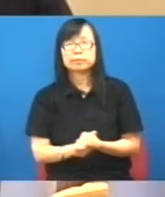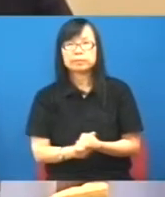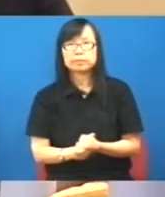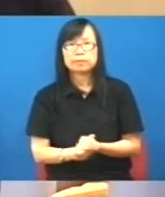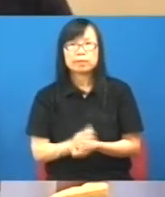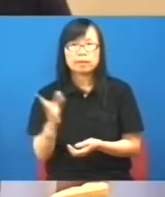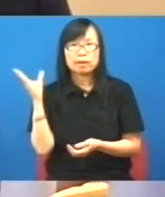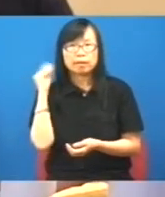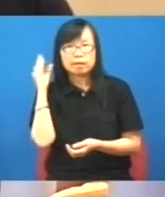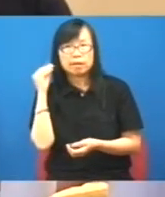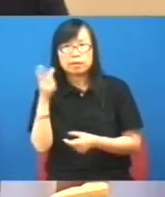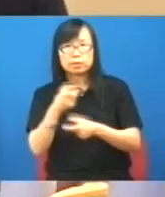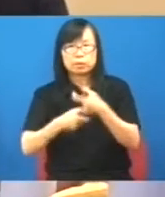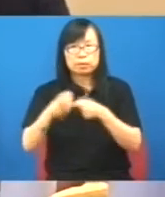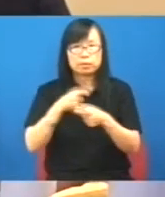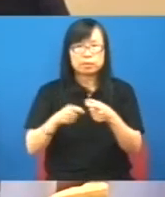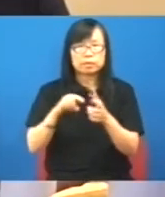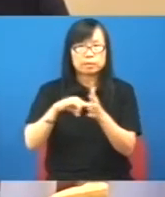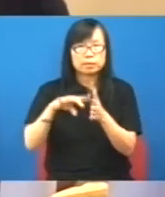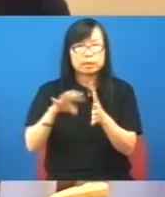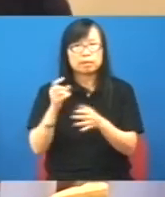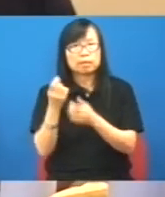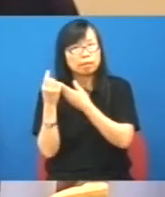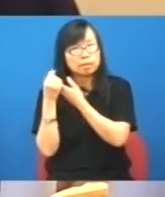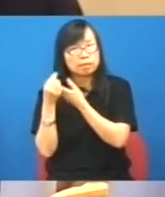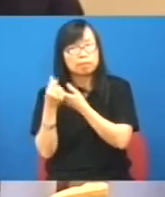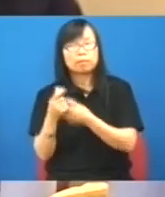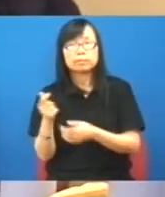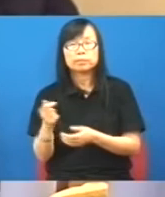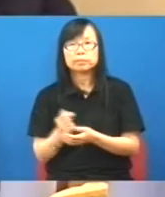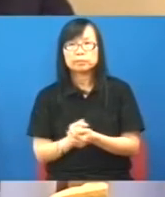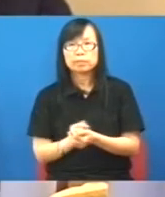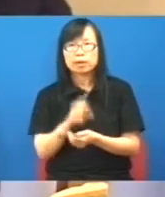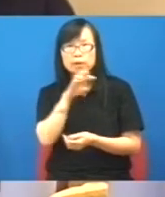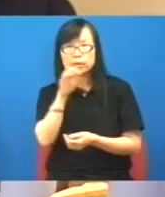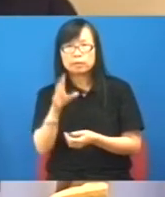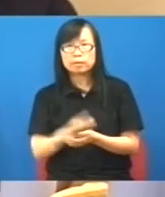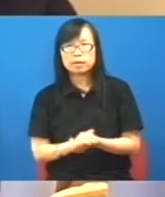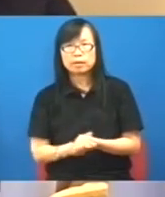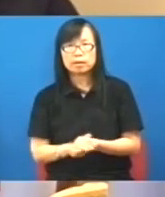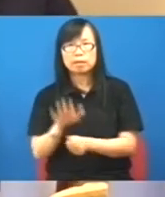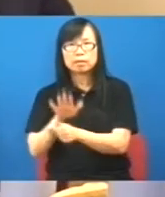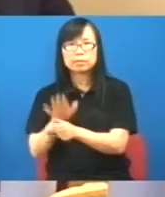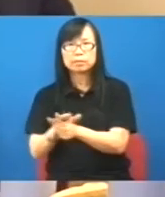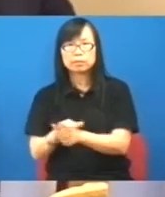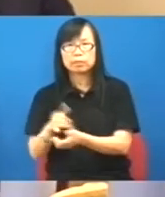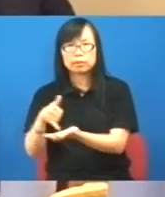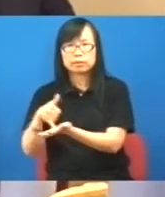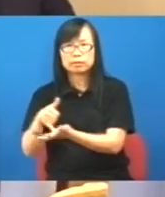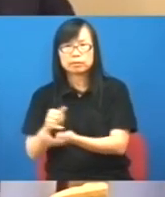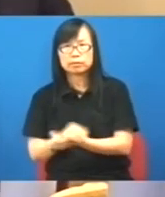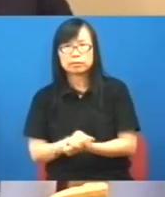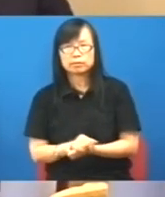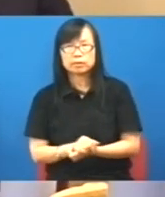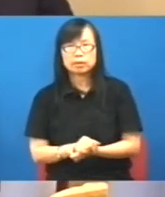聽商業電台的老周聽他即是說什麼那些助奏違約的知識分子表面上是很理性